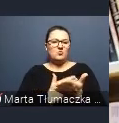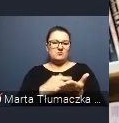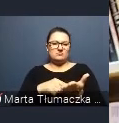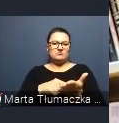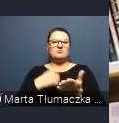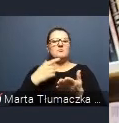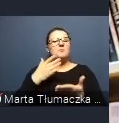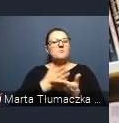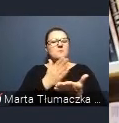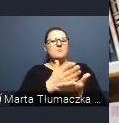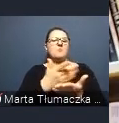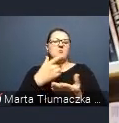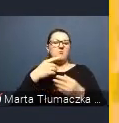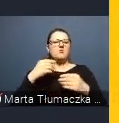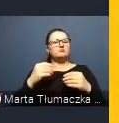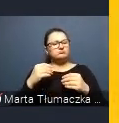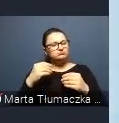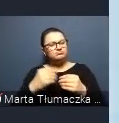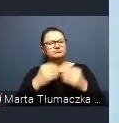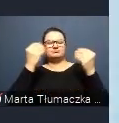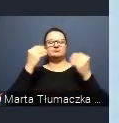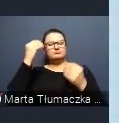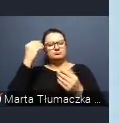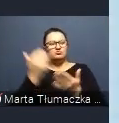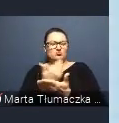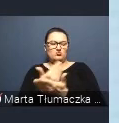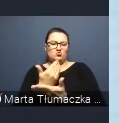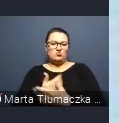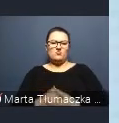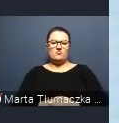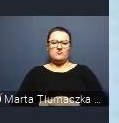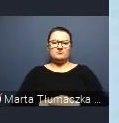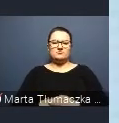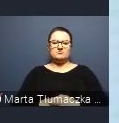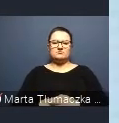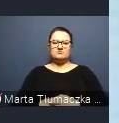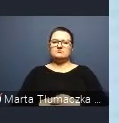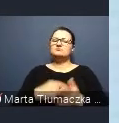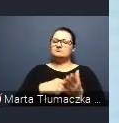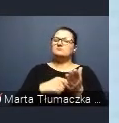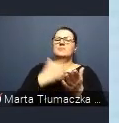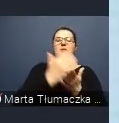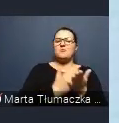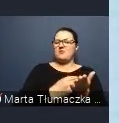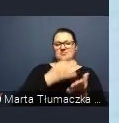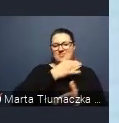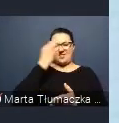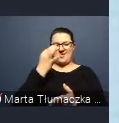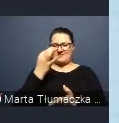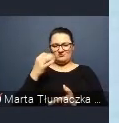for young people with autism. Ivo Erda is one of the best programs in the world.